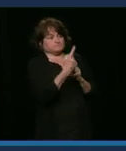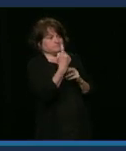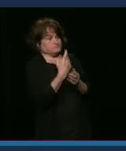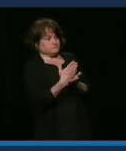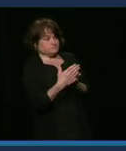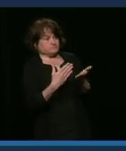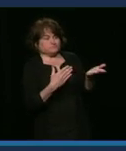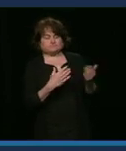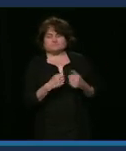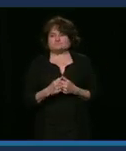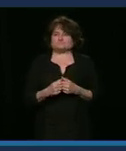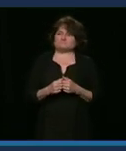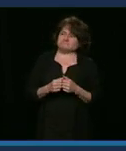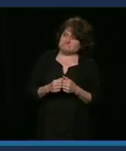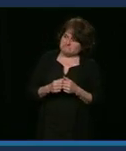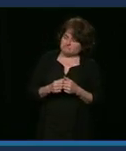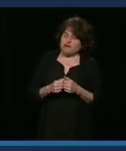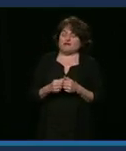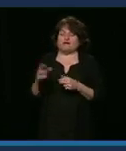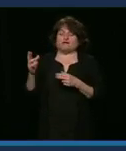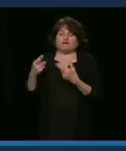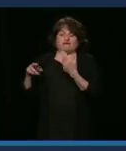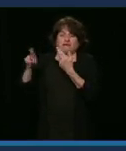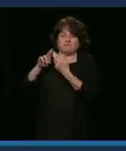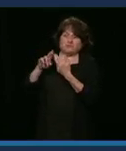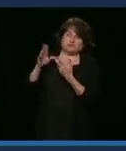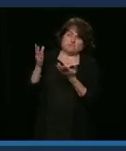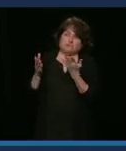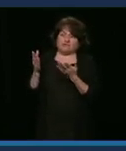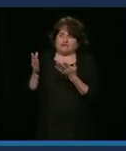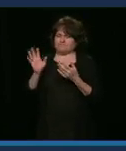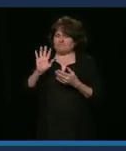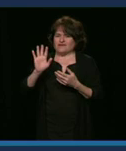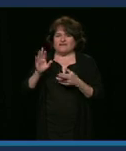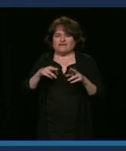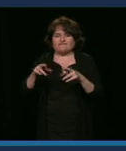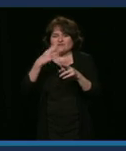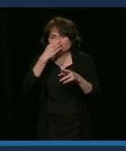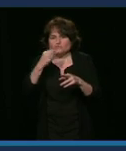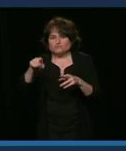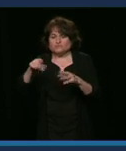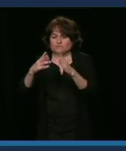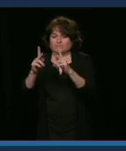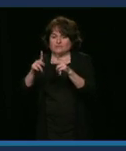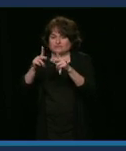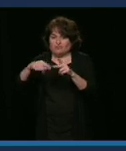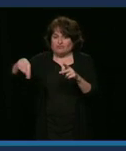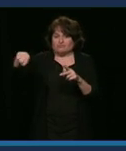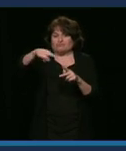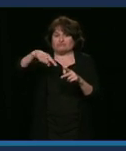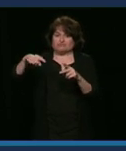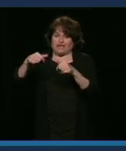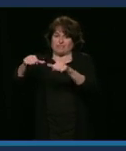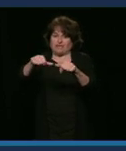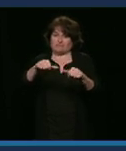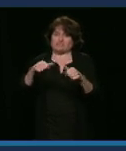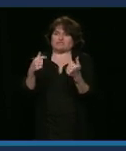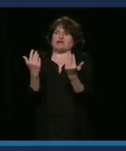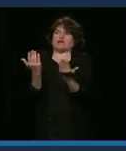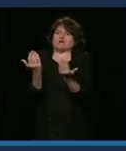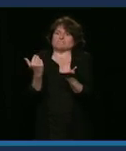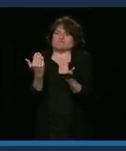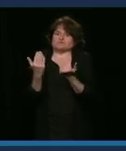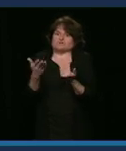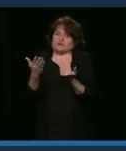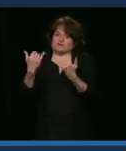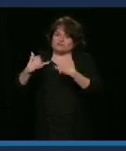ministre, Mme la Présidente, les gens de Rivière-du-Lau tiennent à ce service essentiel et centenaire. Ça, il faut que les